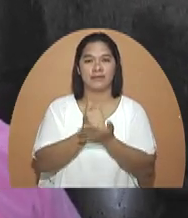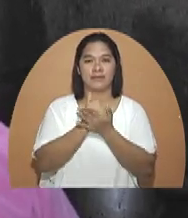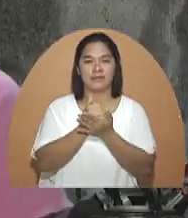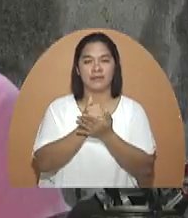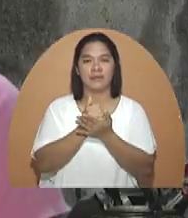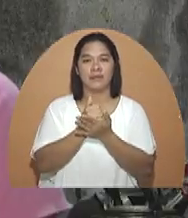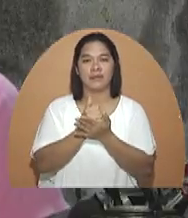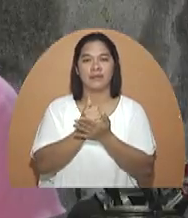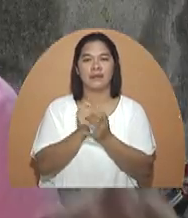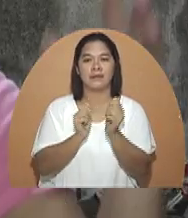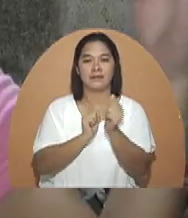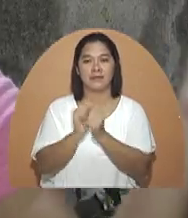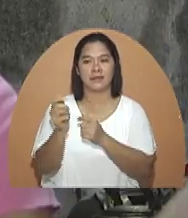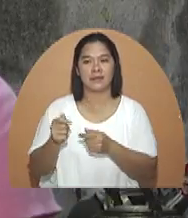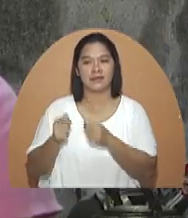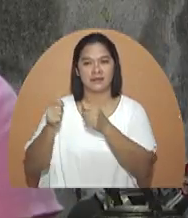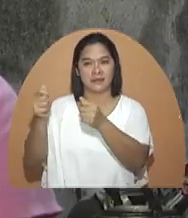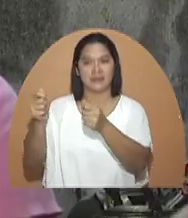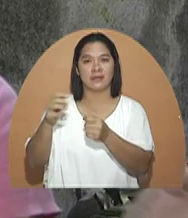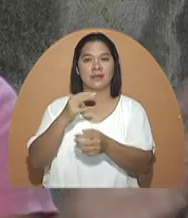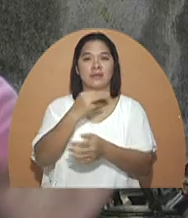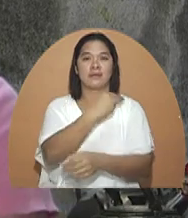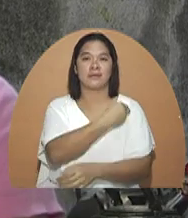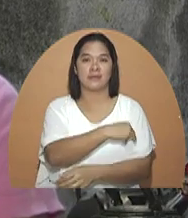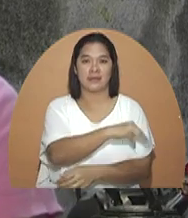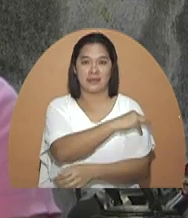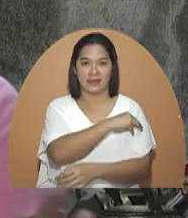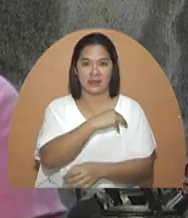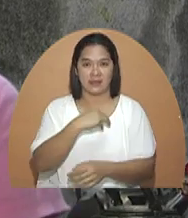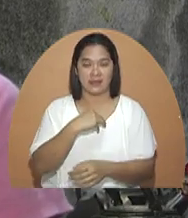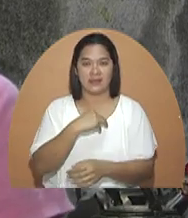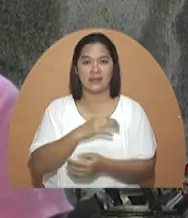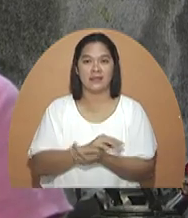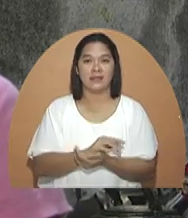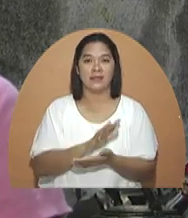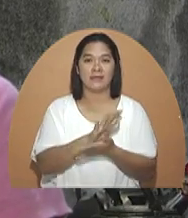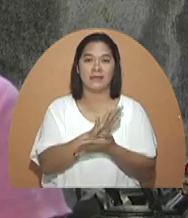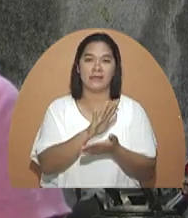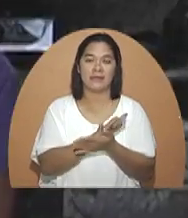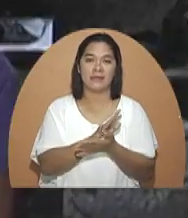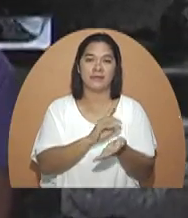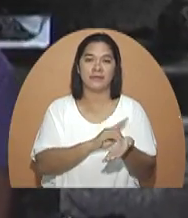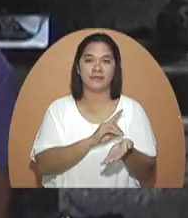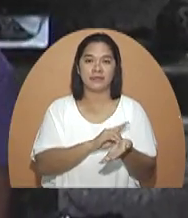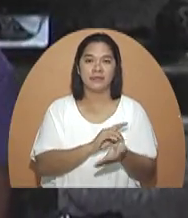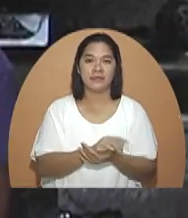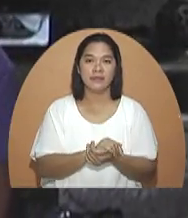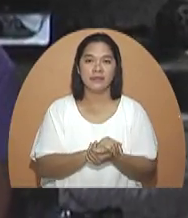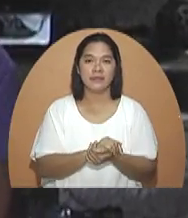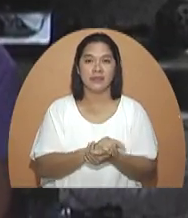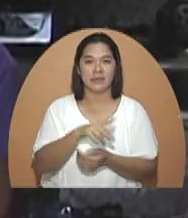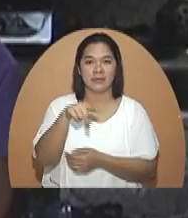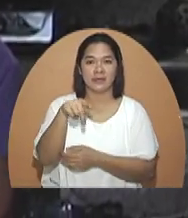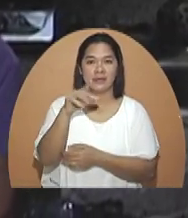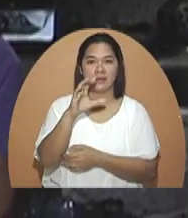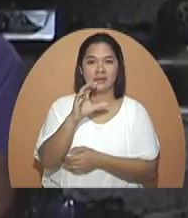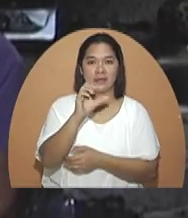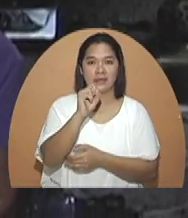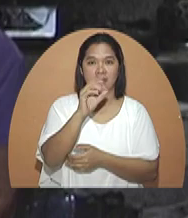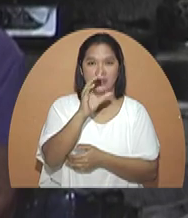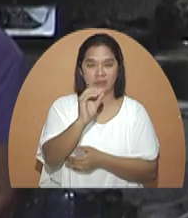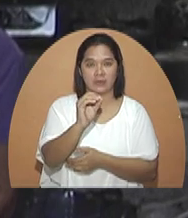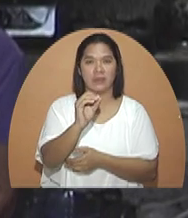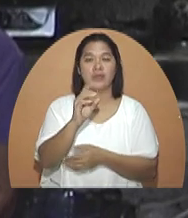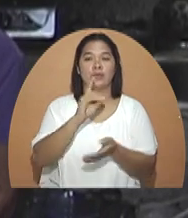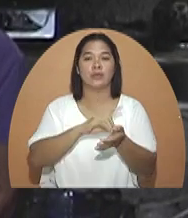doon. Pasa ako ng mga medical abstract sa doktor, tapos sa PCSO